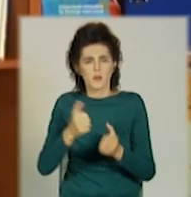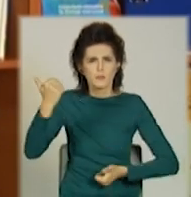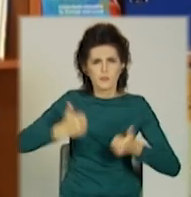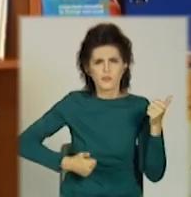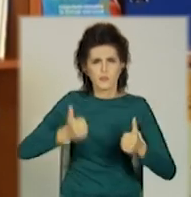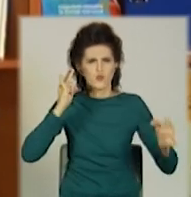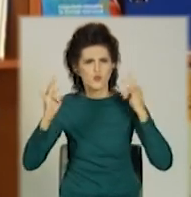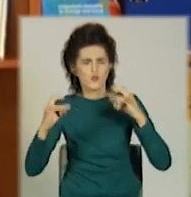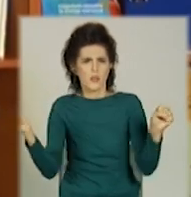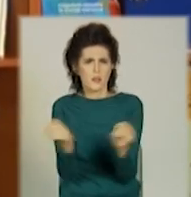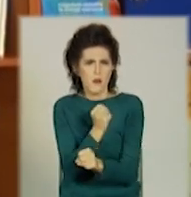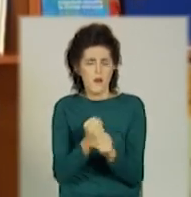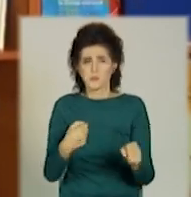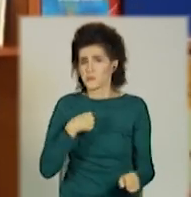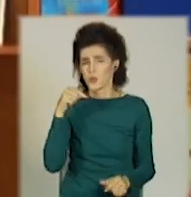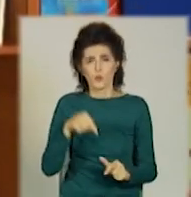шуму, драк.